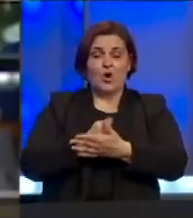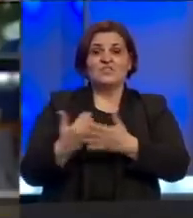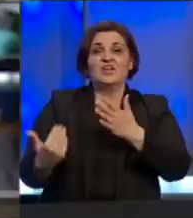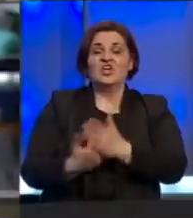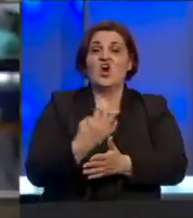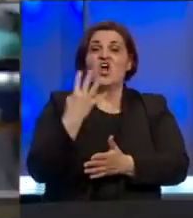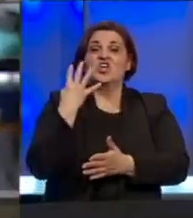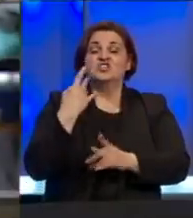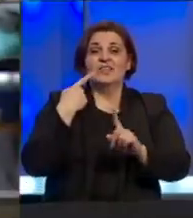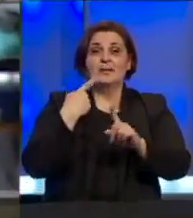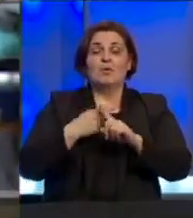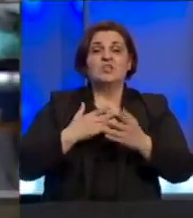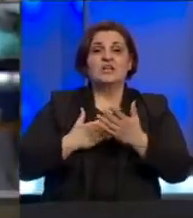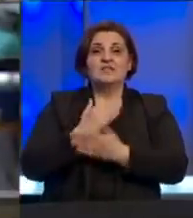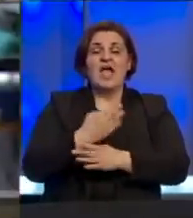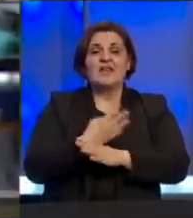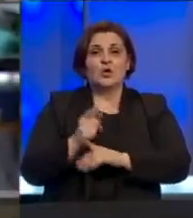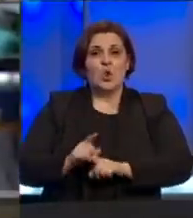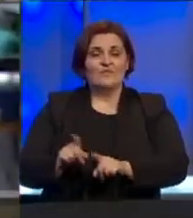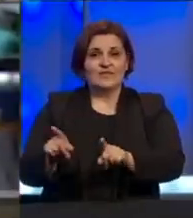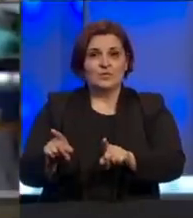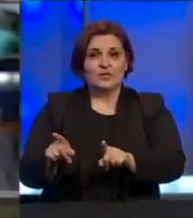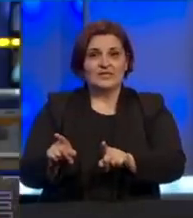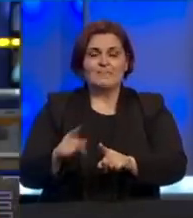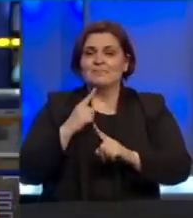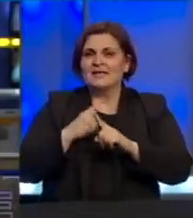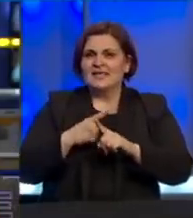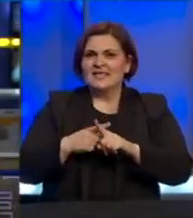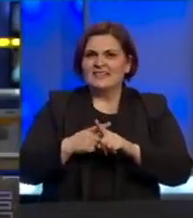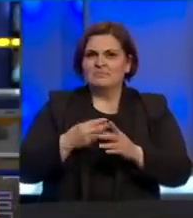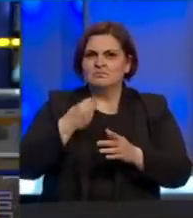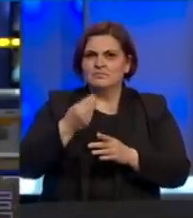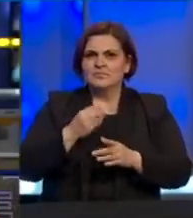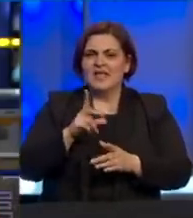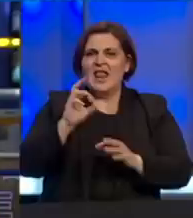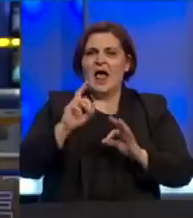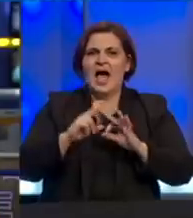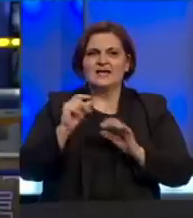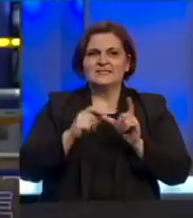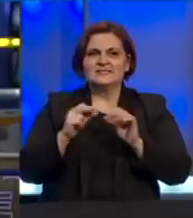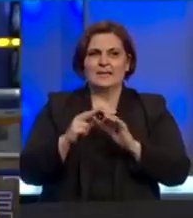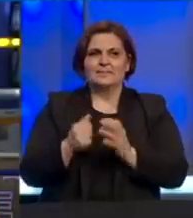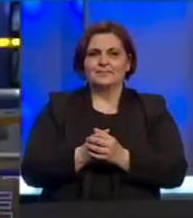nova 4 pozitivna slučaja na COVID-19. Detaljnije će reporterka Larisa Omvirčić.